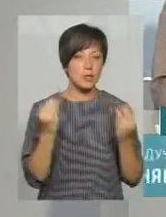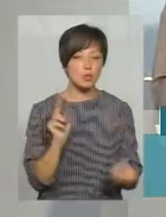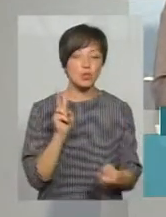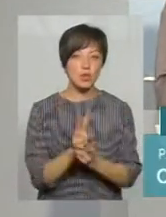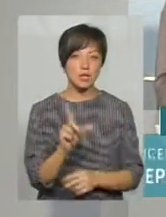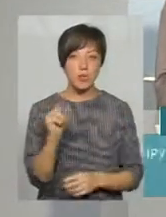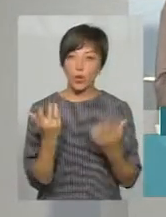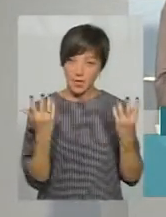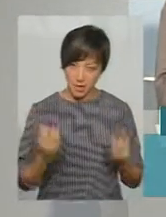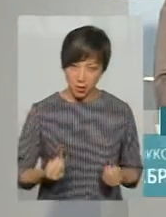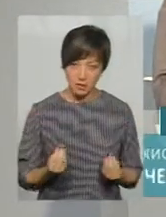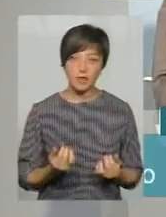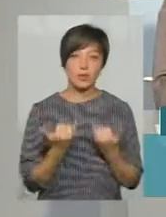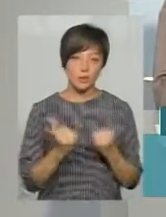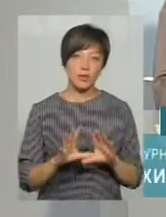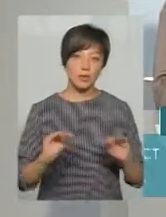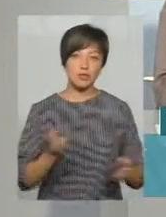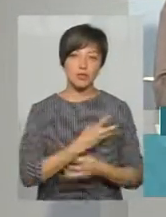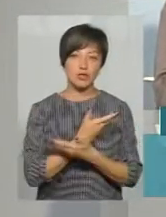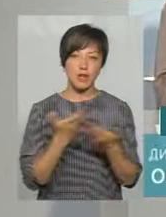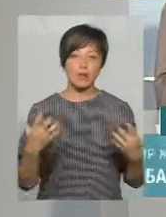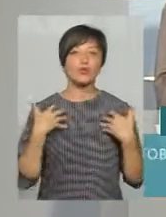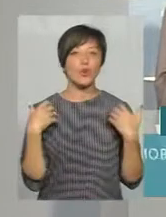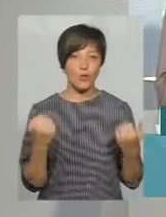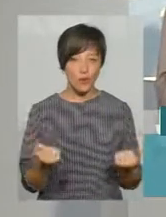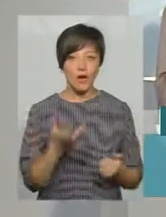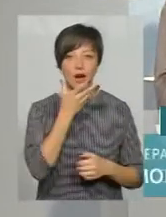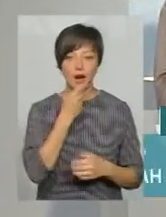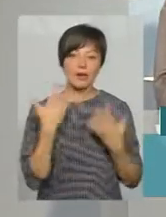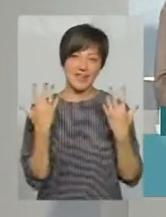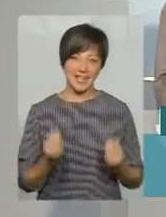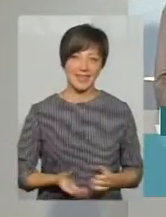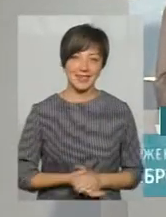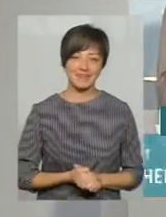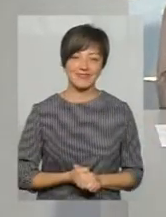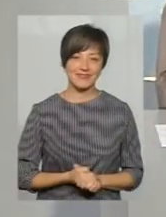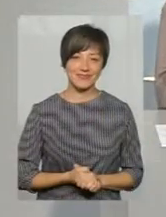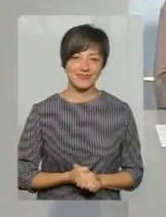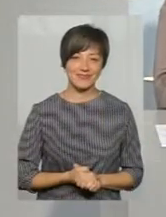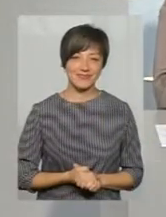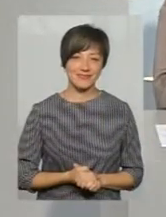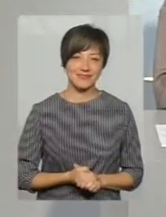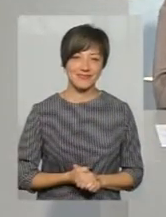зустрінемося у понеділок, а сьогодні всім бажаємо здоров'я і гарних вихідних. До зустрічі!